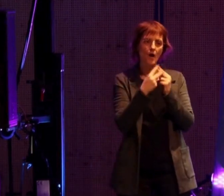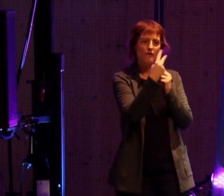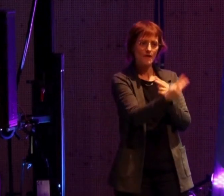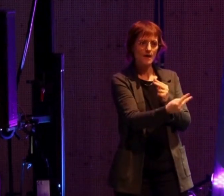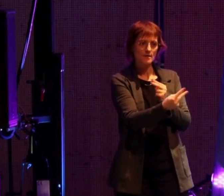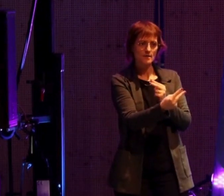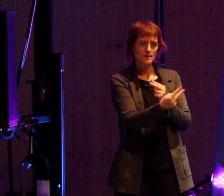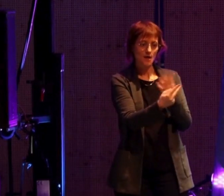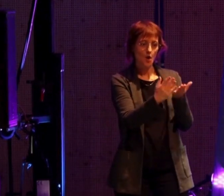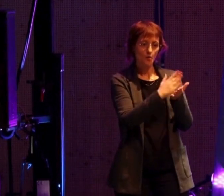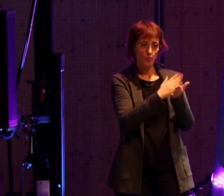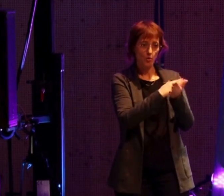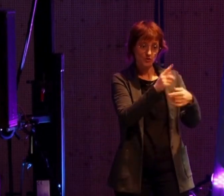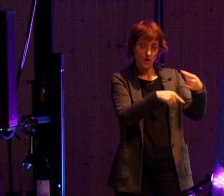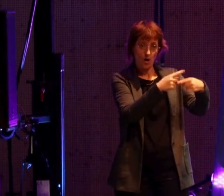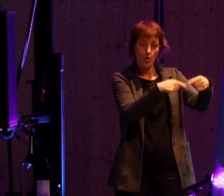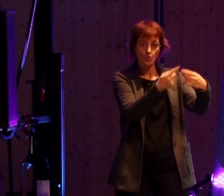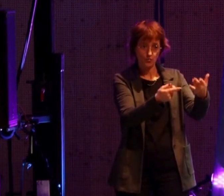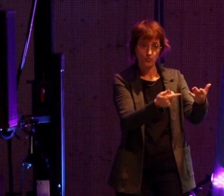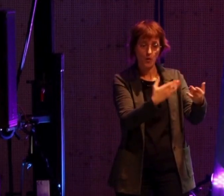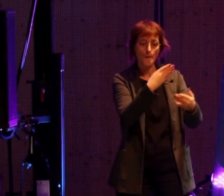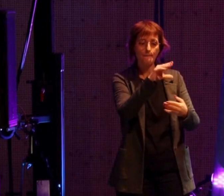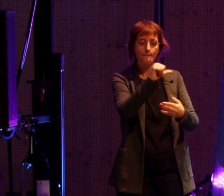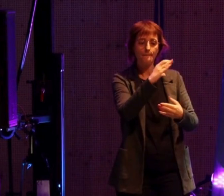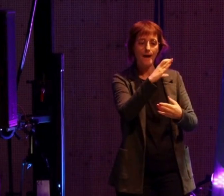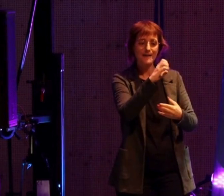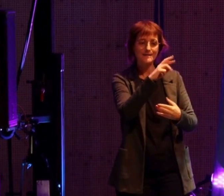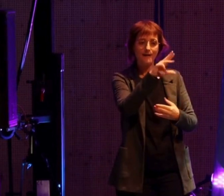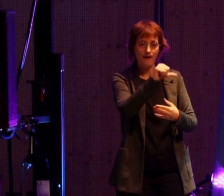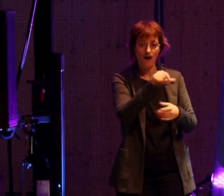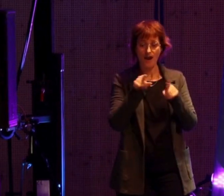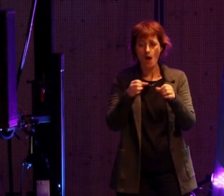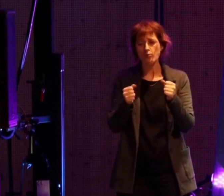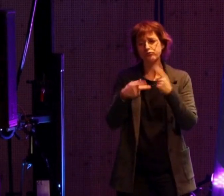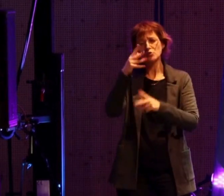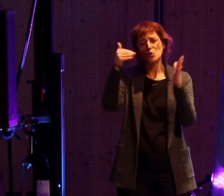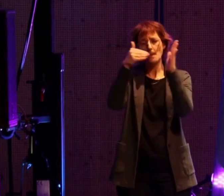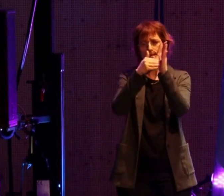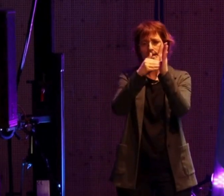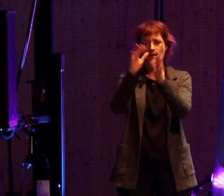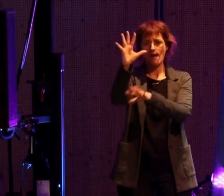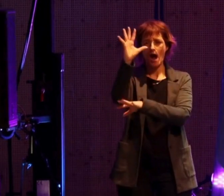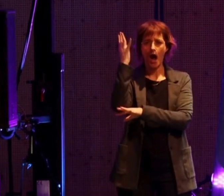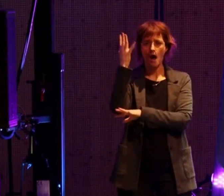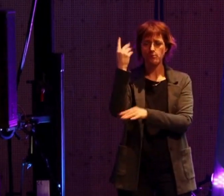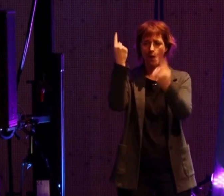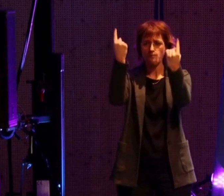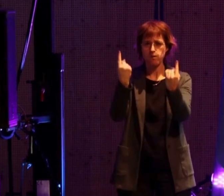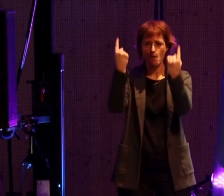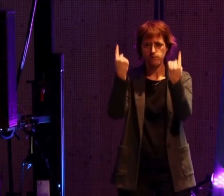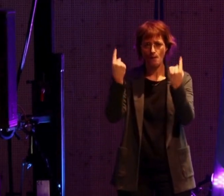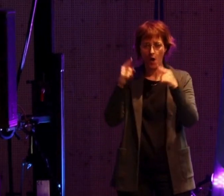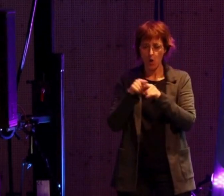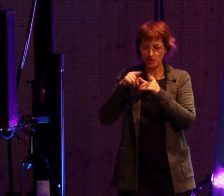en cours de réalisation du domaine Massalia. Et là, ce sont des milliers d'arbres et d'arbustes qui vont être plantés, des